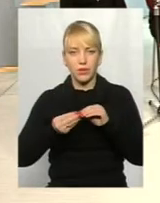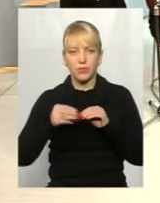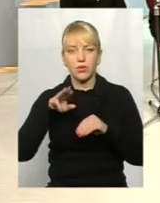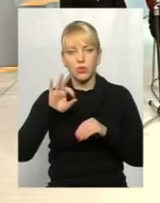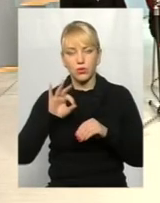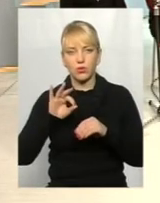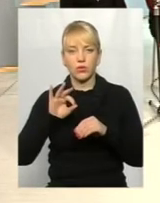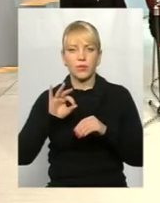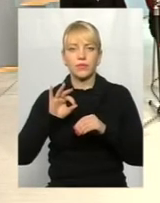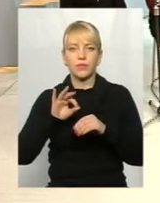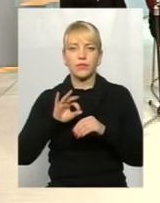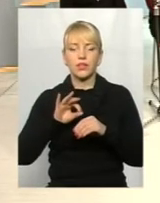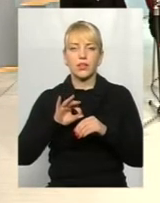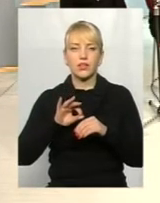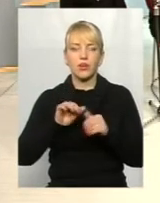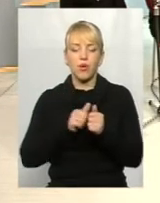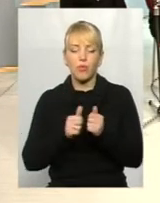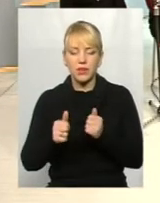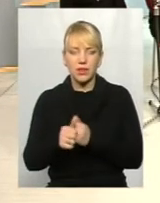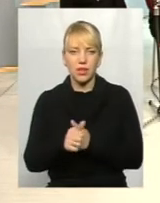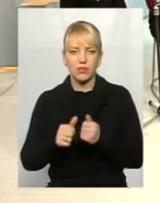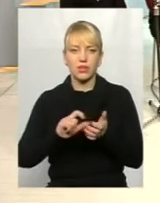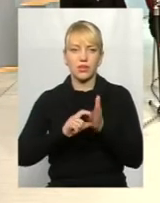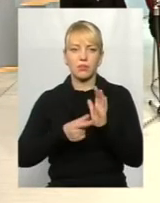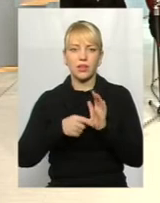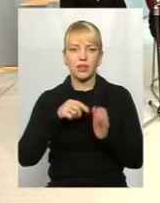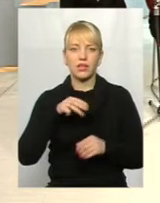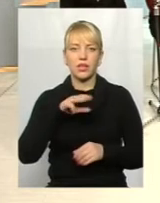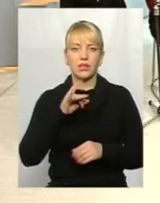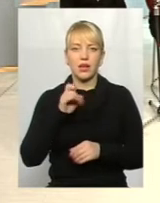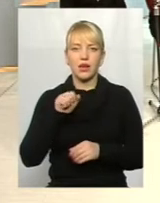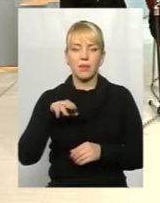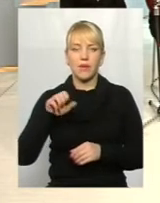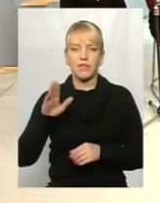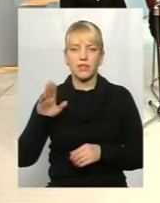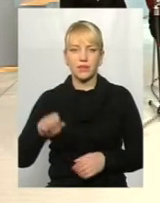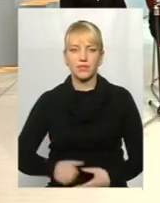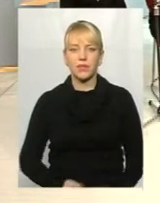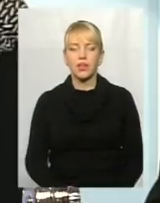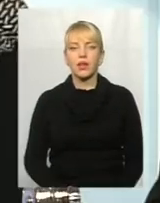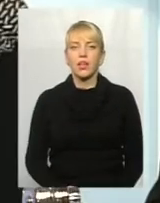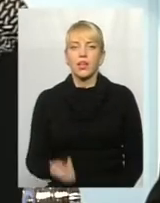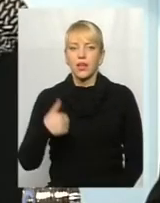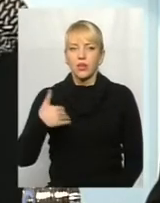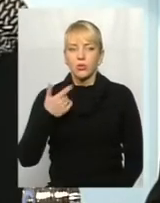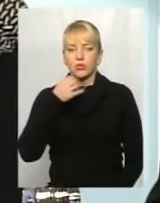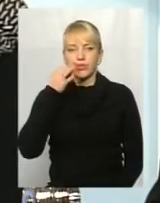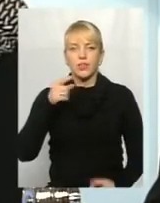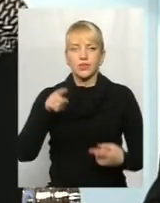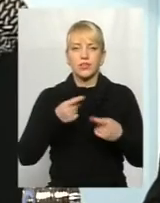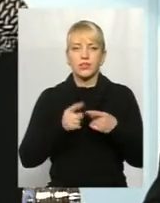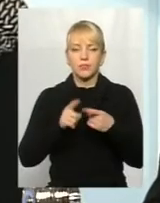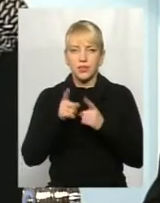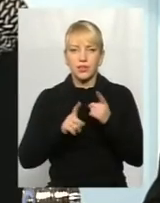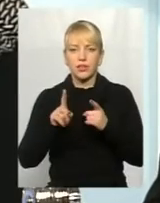уминають кабінет отого терапевта. Я хочу сказати, що ті зміни, які зараз відбуваються в місті,